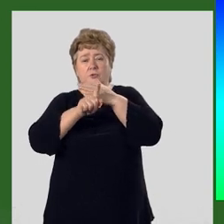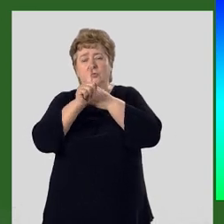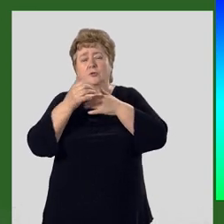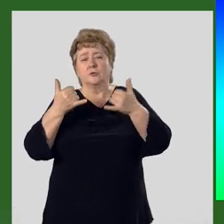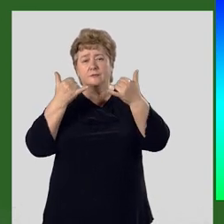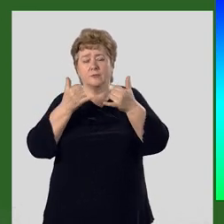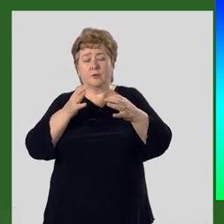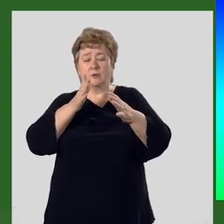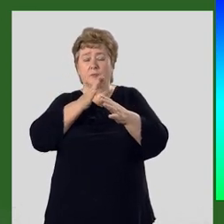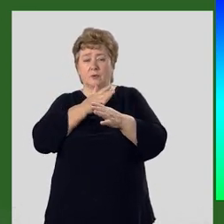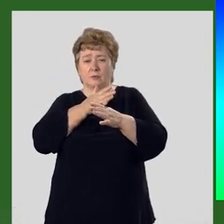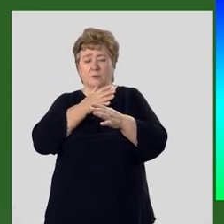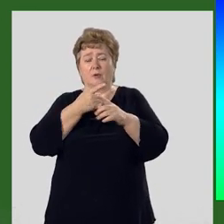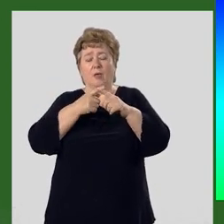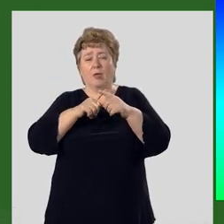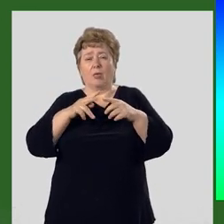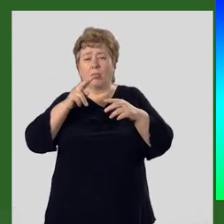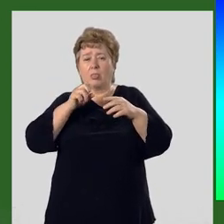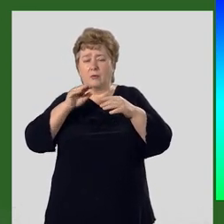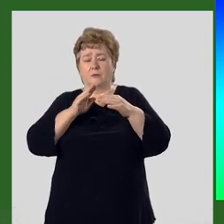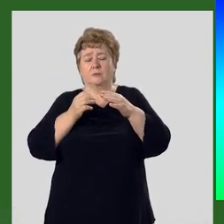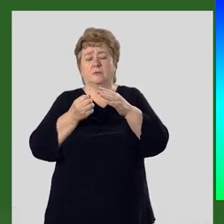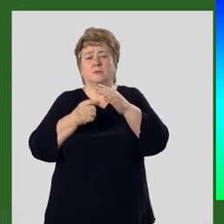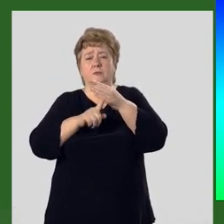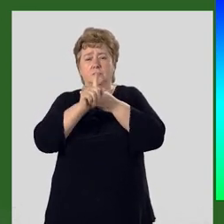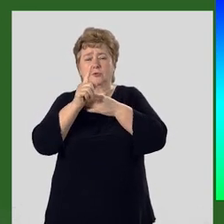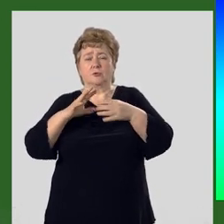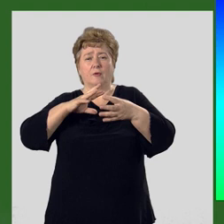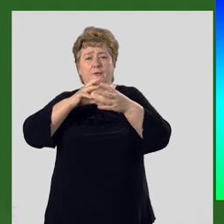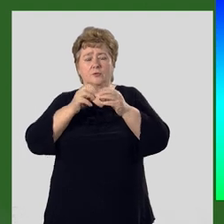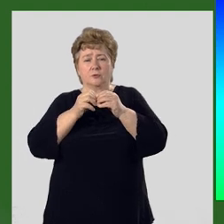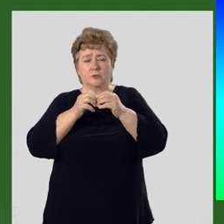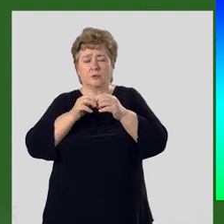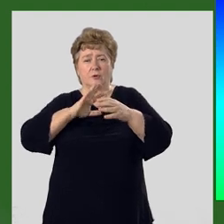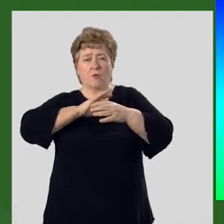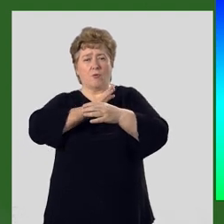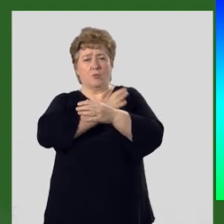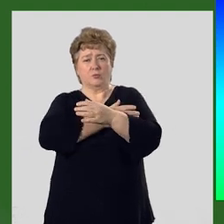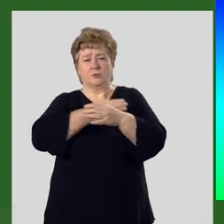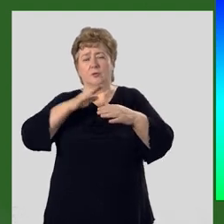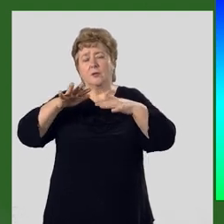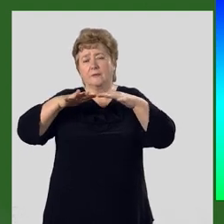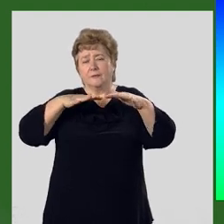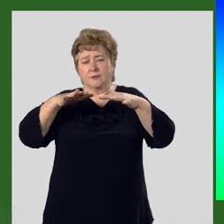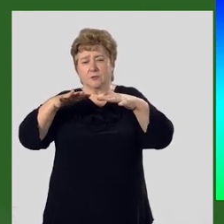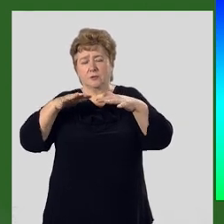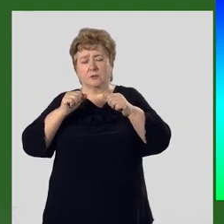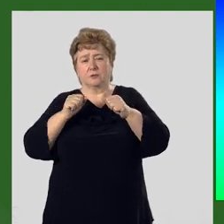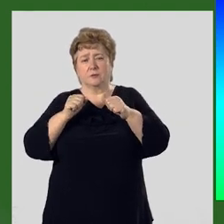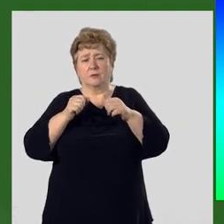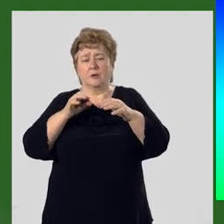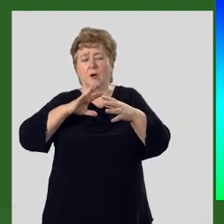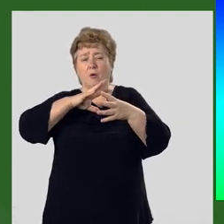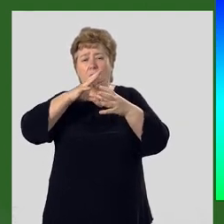в современный период. Это оледенение также началось в результате усиления тектонических движений